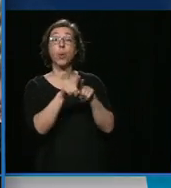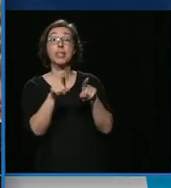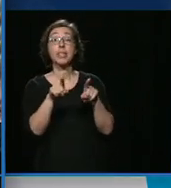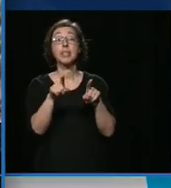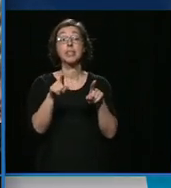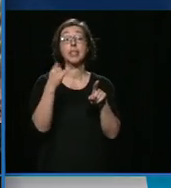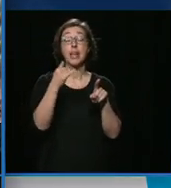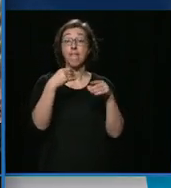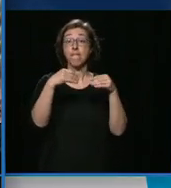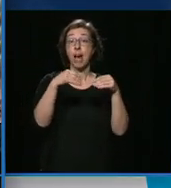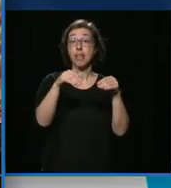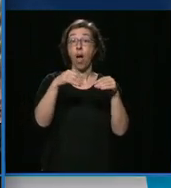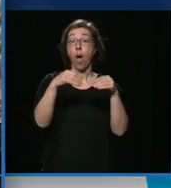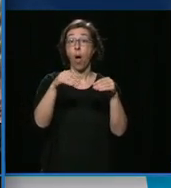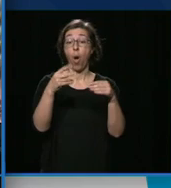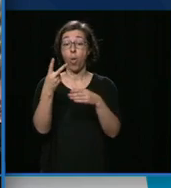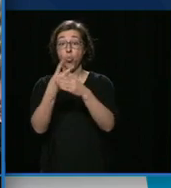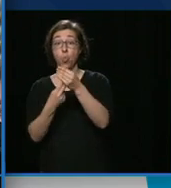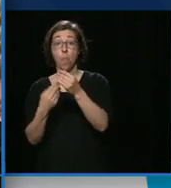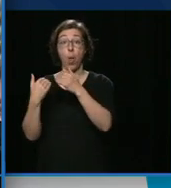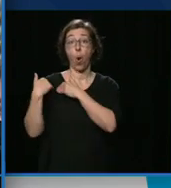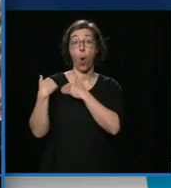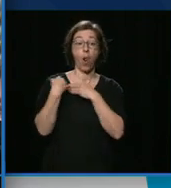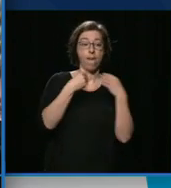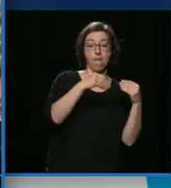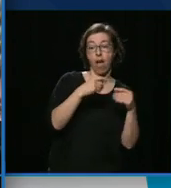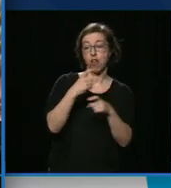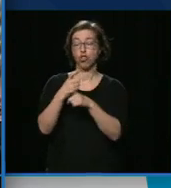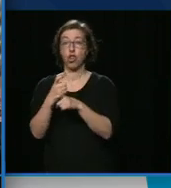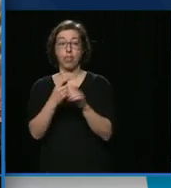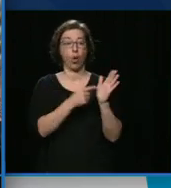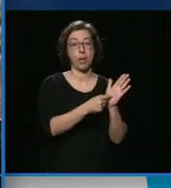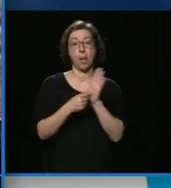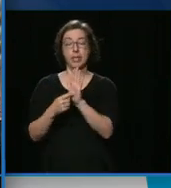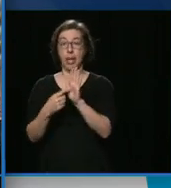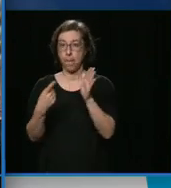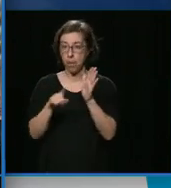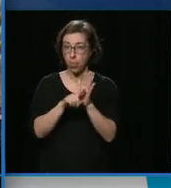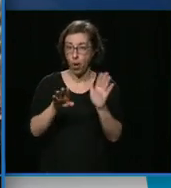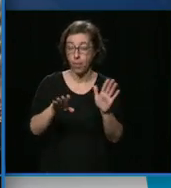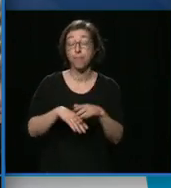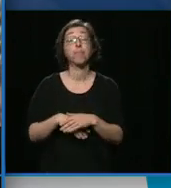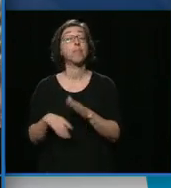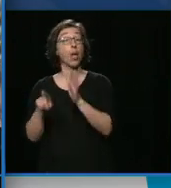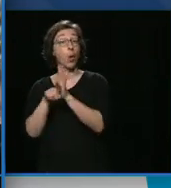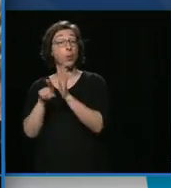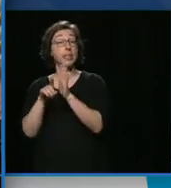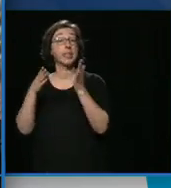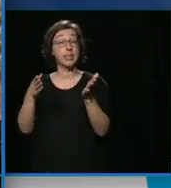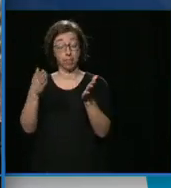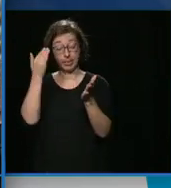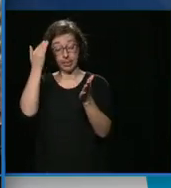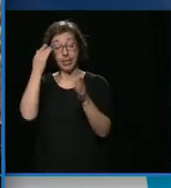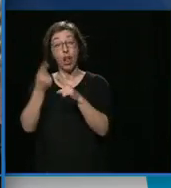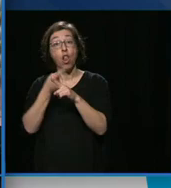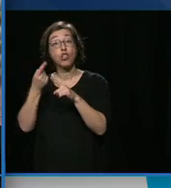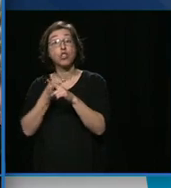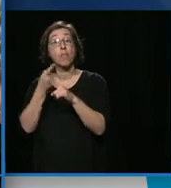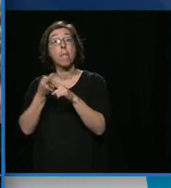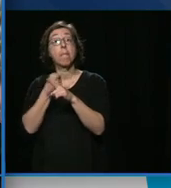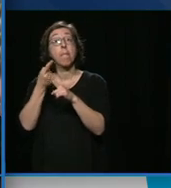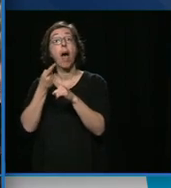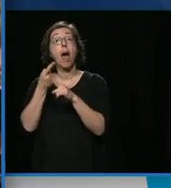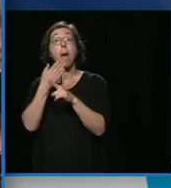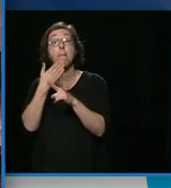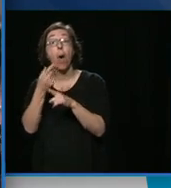a resserré les règles hypothécaires. Et surtout, on travaille sur l'offre, M. le Président, avec la construction de logements sociaux, la construction de logements abordables.